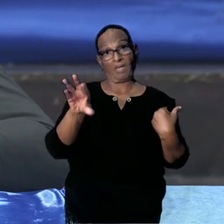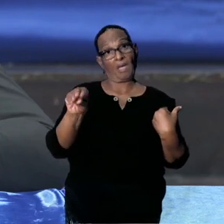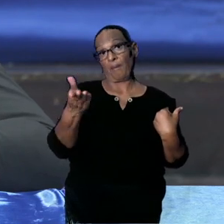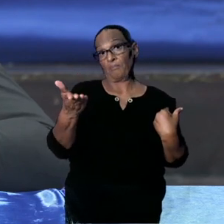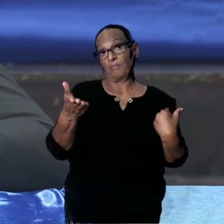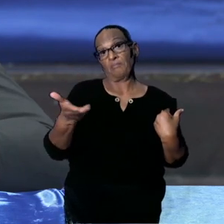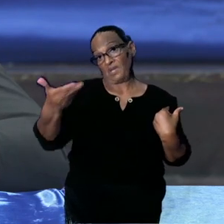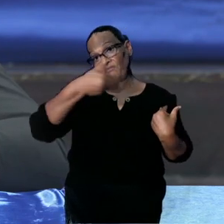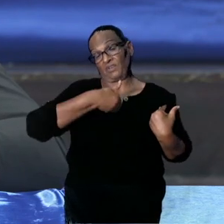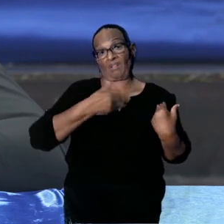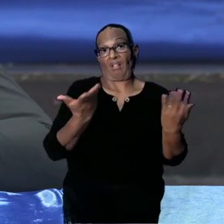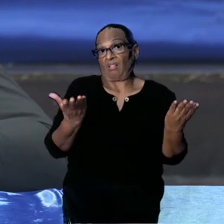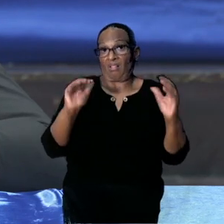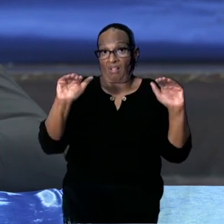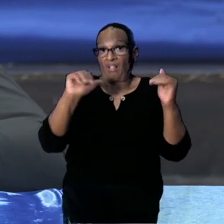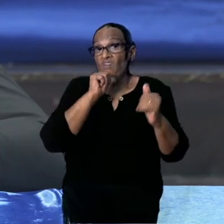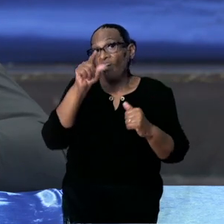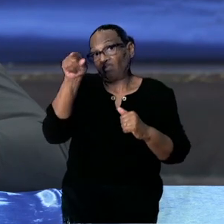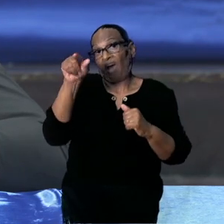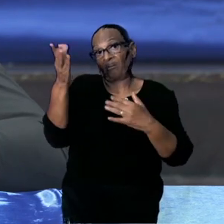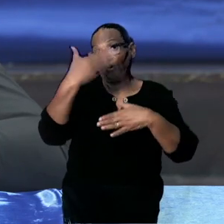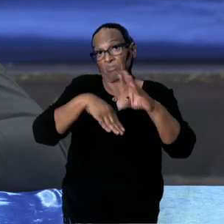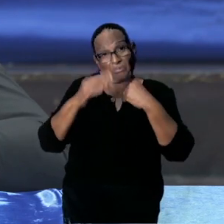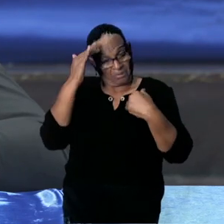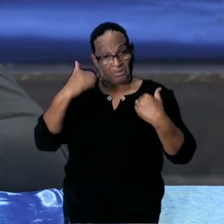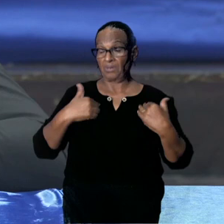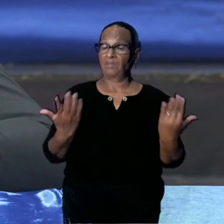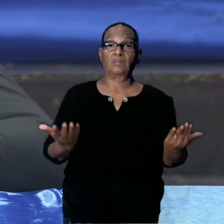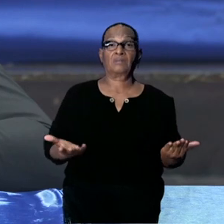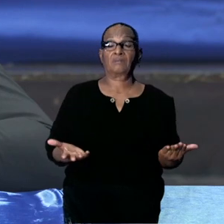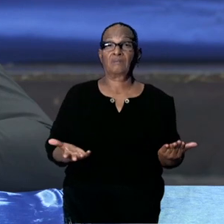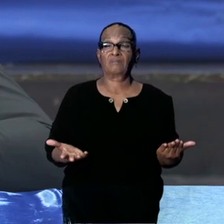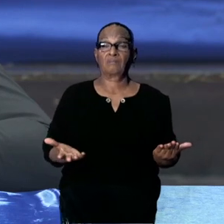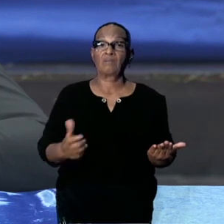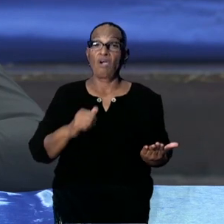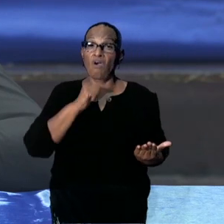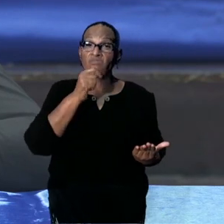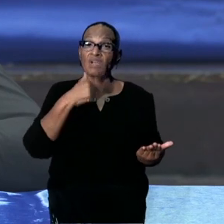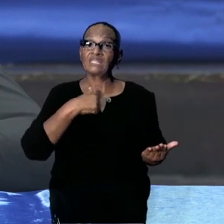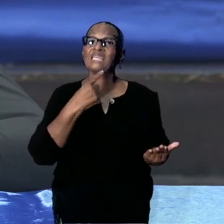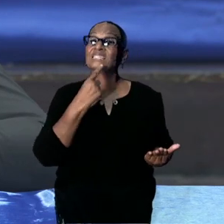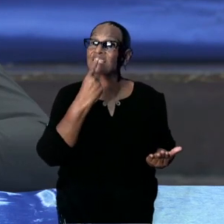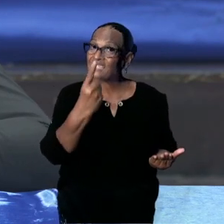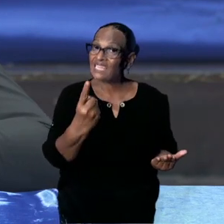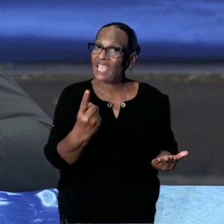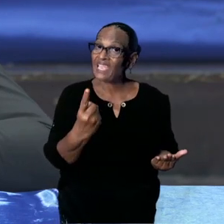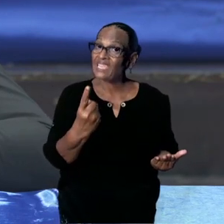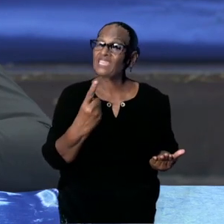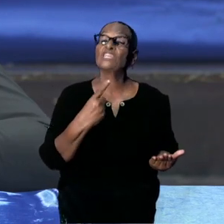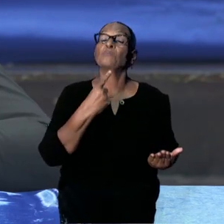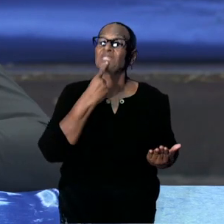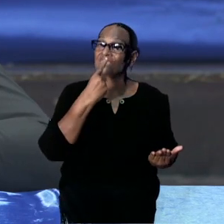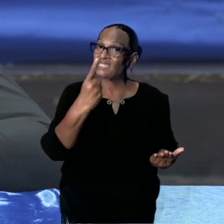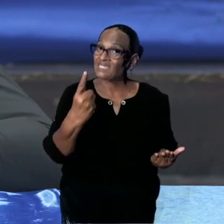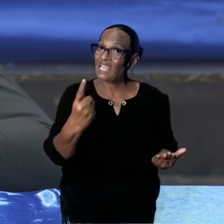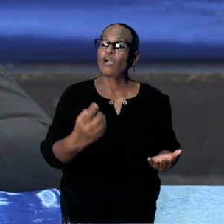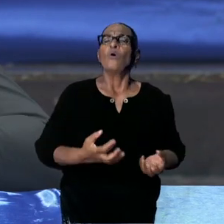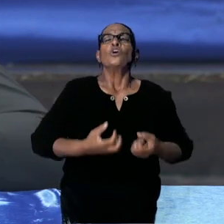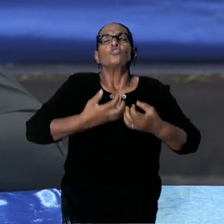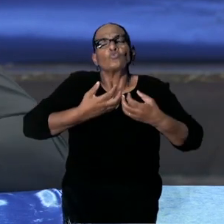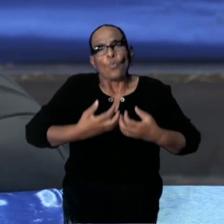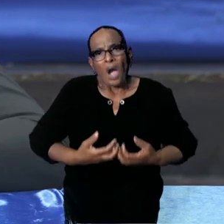opvragen wat er allemaal daar gaande is. Maar wat ik aangaf, is om aan te geven hoe de druk